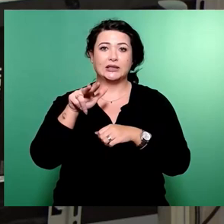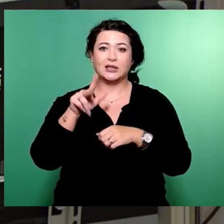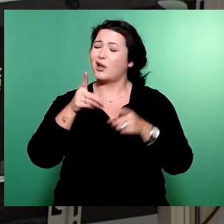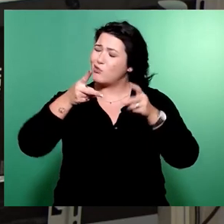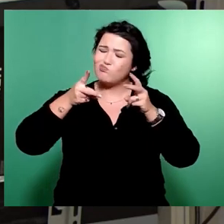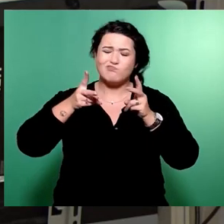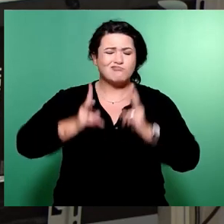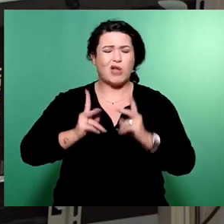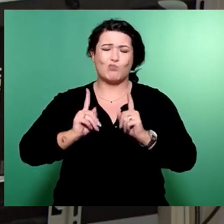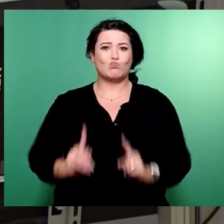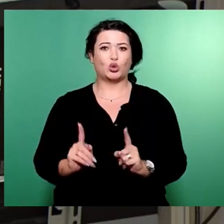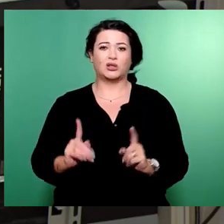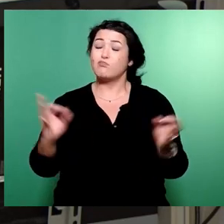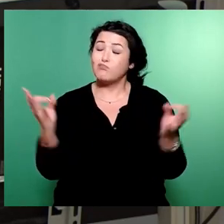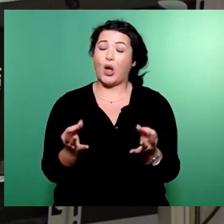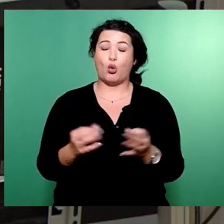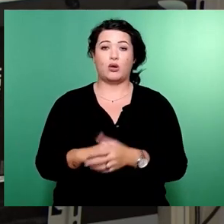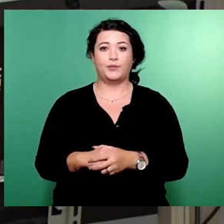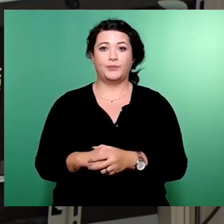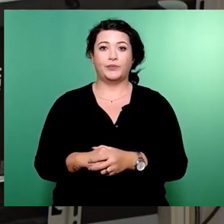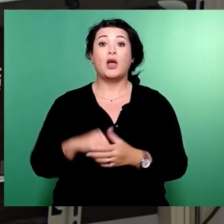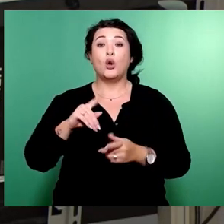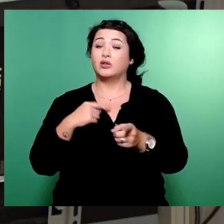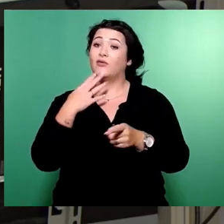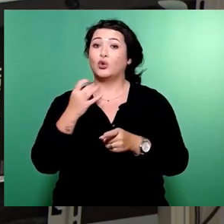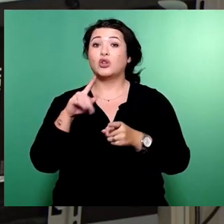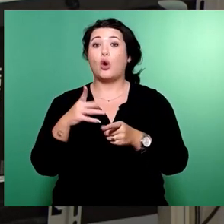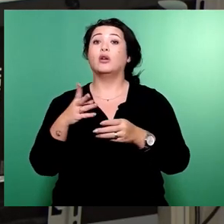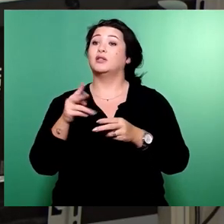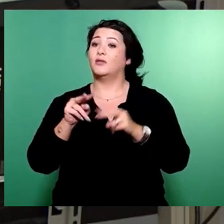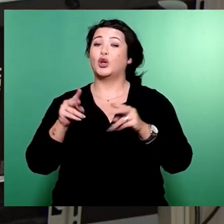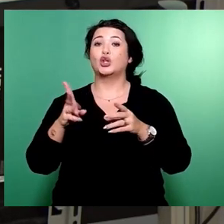erforderlich und notwendig und wollen auch dafür entsprechende Mittel einstellen.